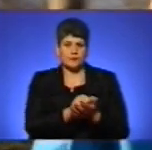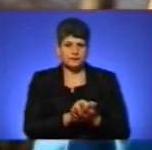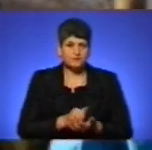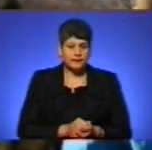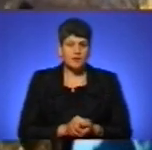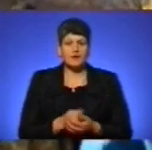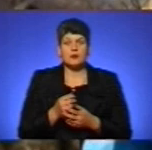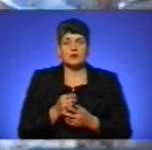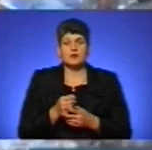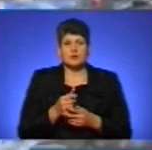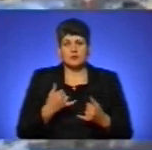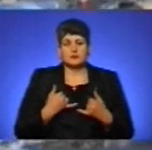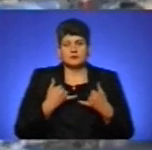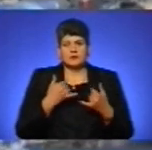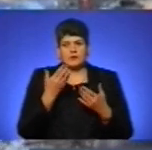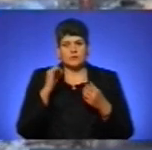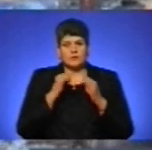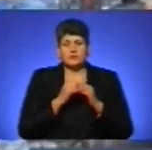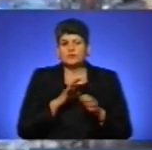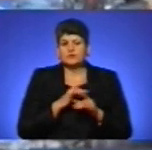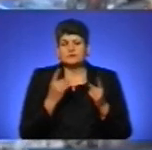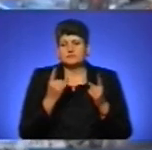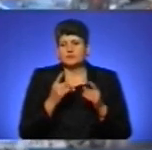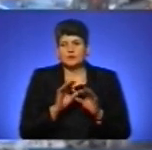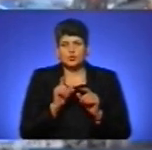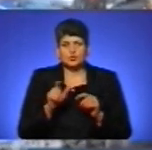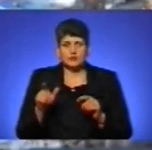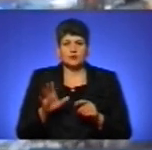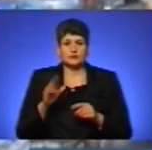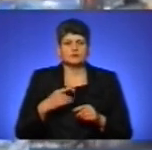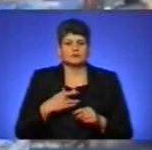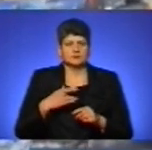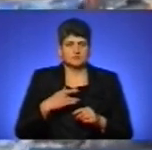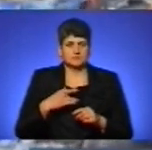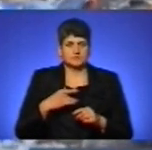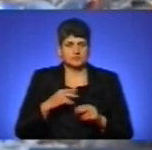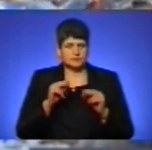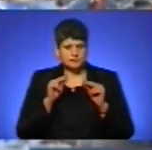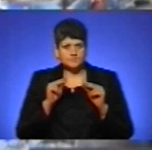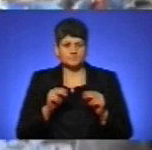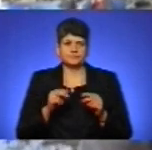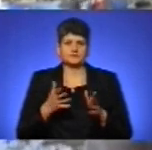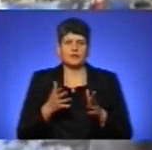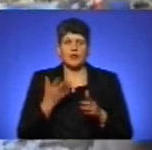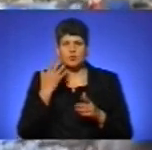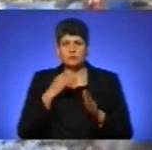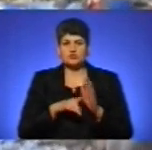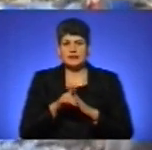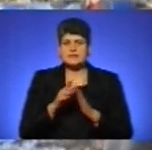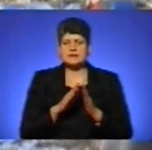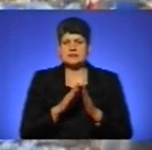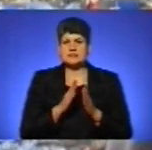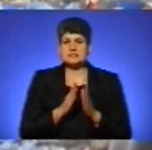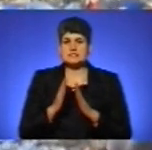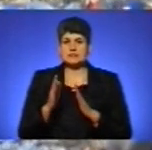шанувати їхню пам'ять. Він був неймовірною людиною, дуже справедливий. І коли почалася ситуація на